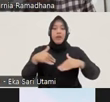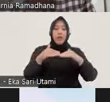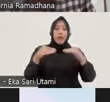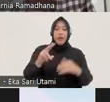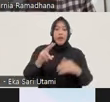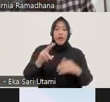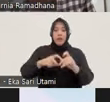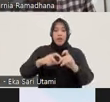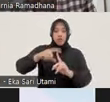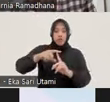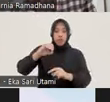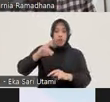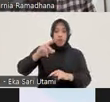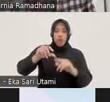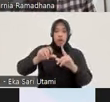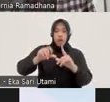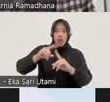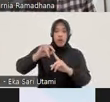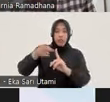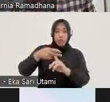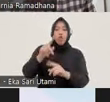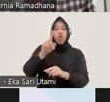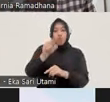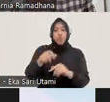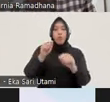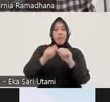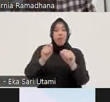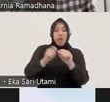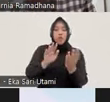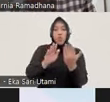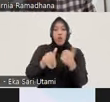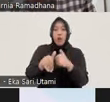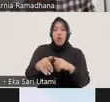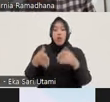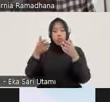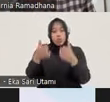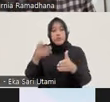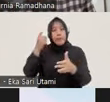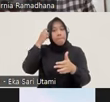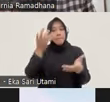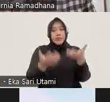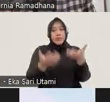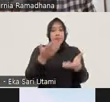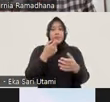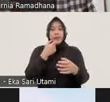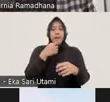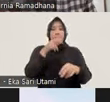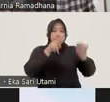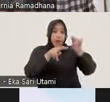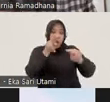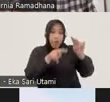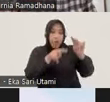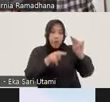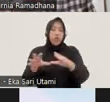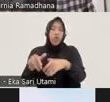direformulasi ulang. Terutama mempertimbangkan pengawasan pihak lain, misalnya pengawasan dari